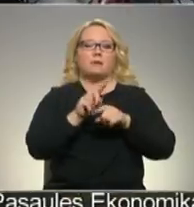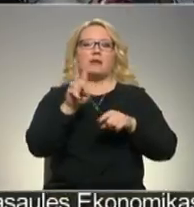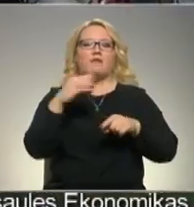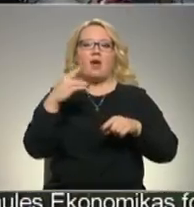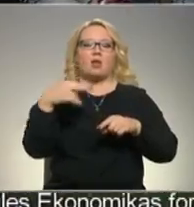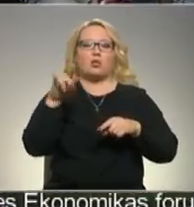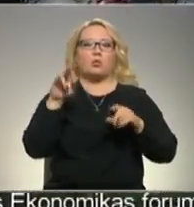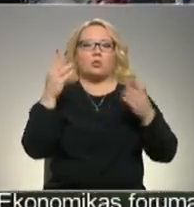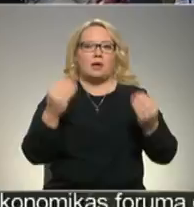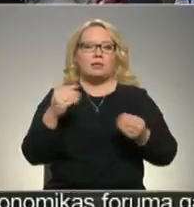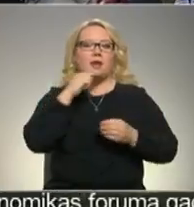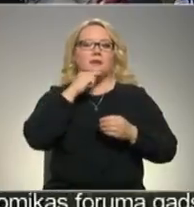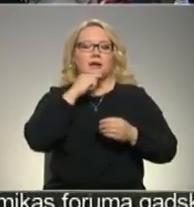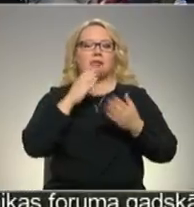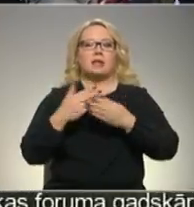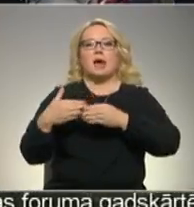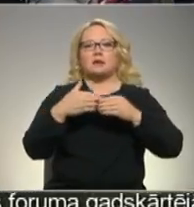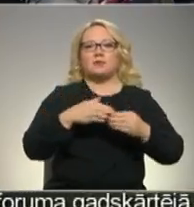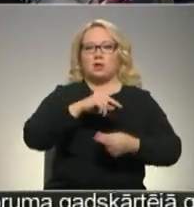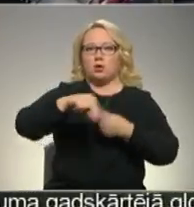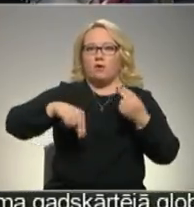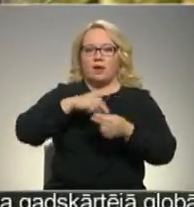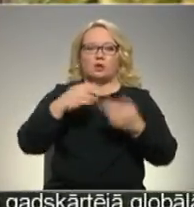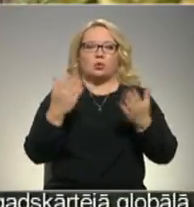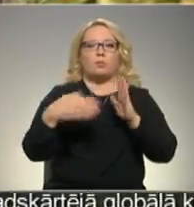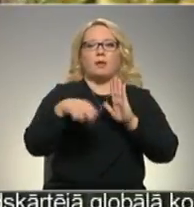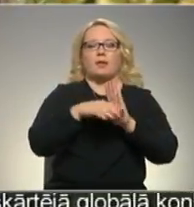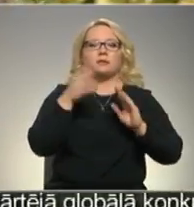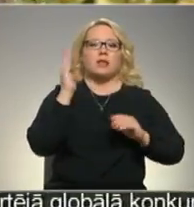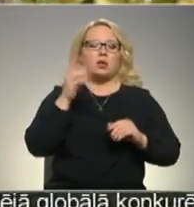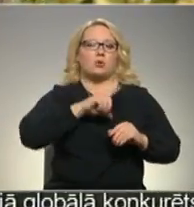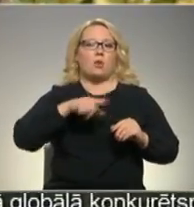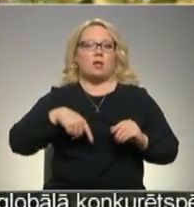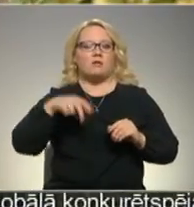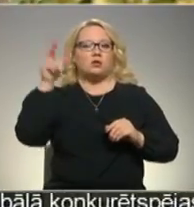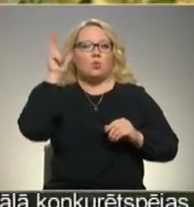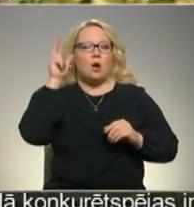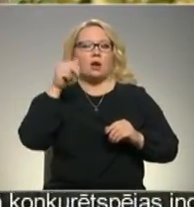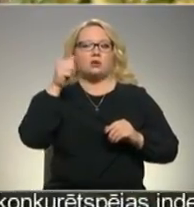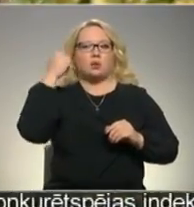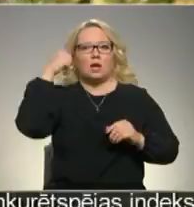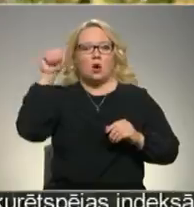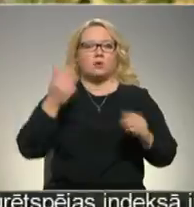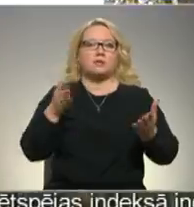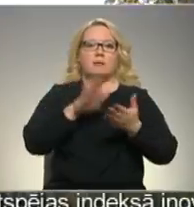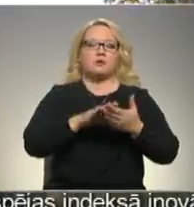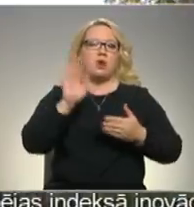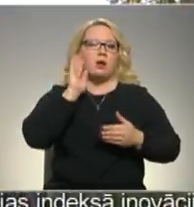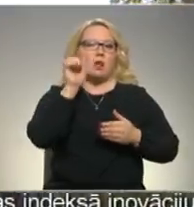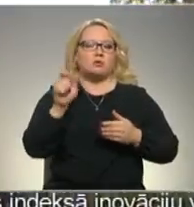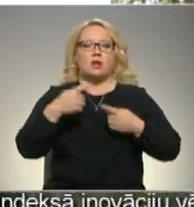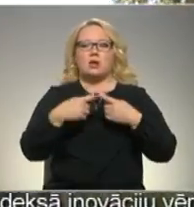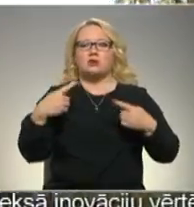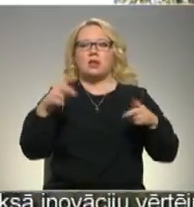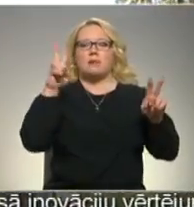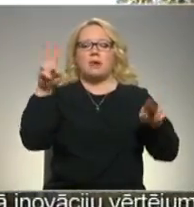dienu. Vendu dienā cēsīs tikai izvadīta arī konferences sadaļu, kurā pierlījās lektori no Latvijas, Ungārijas un Igaunijas, iepazīstinot klausītājs ar dažādām